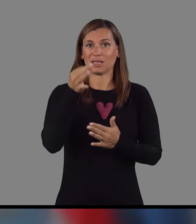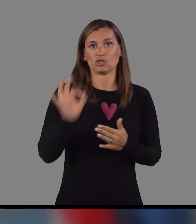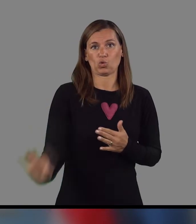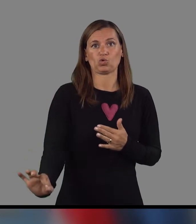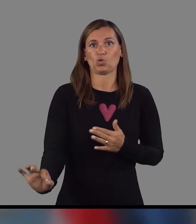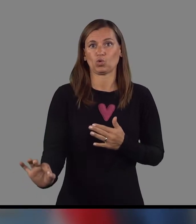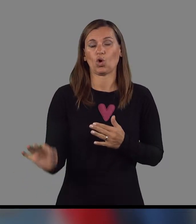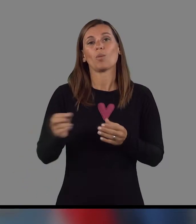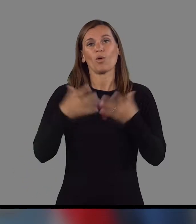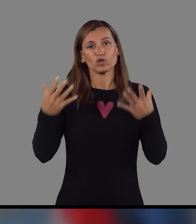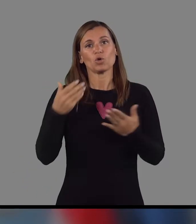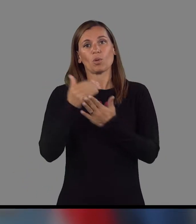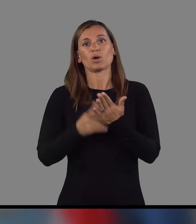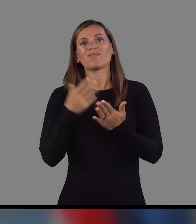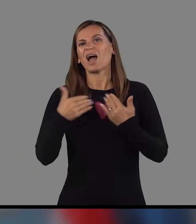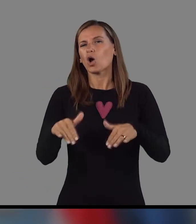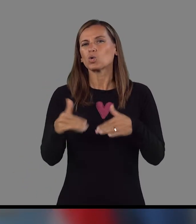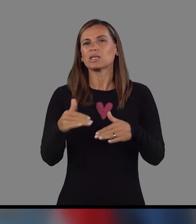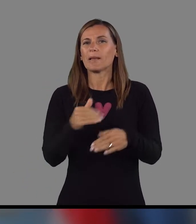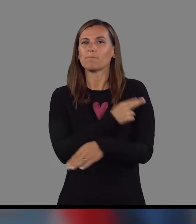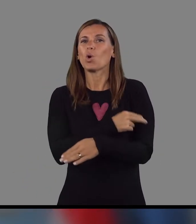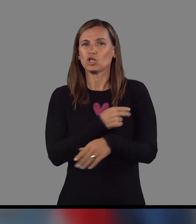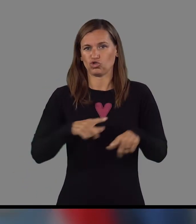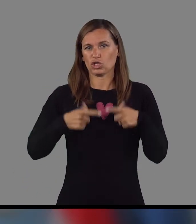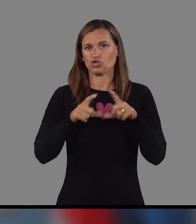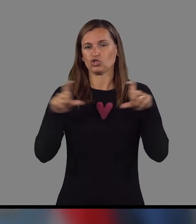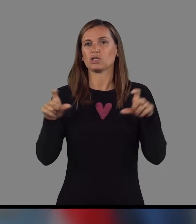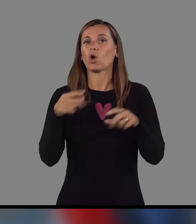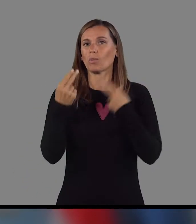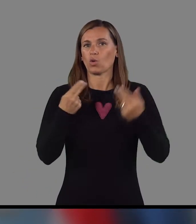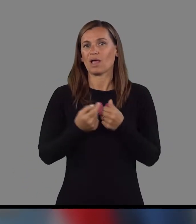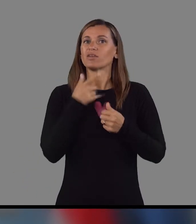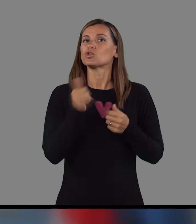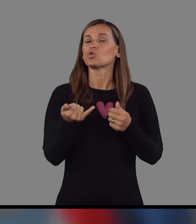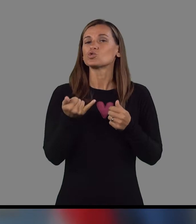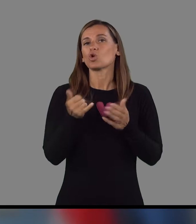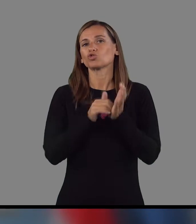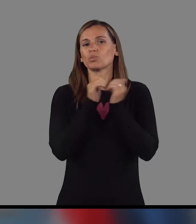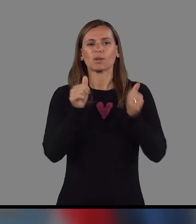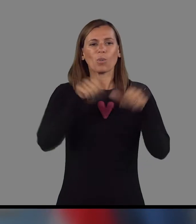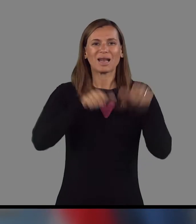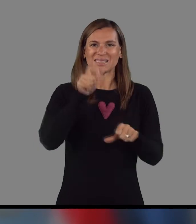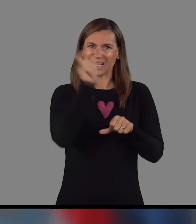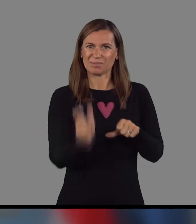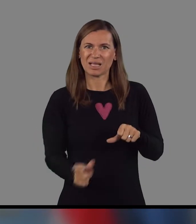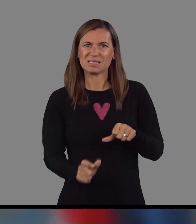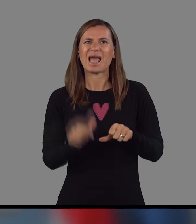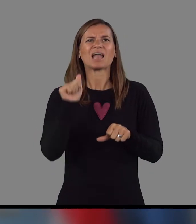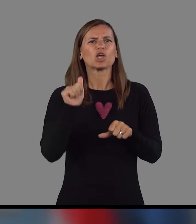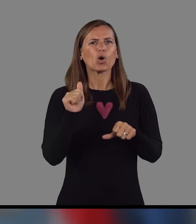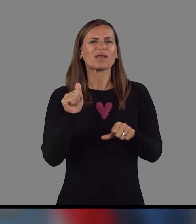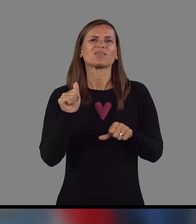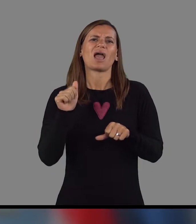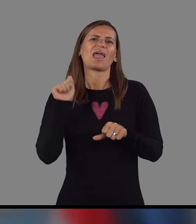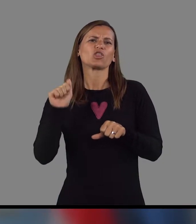odstotkov, povečujemo program v akutni bolničnični obravnavi. To so predvsem operacije hrbtenice, angiografija,